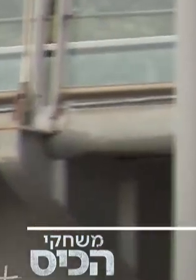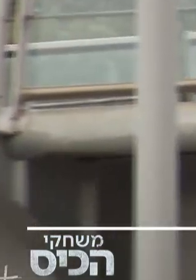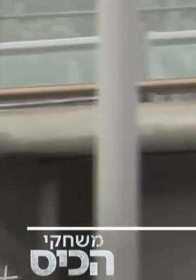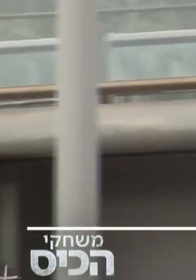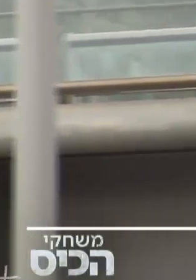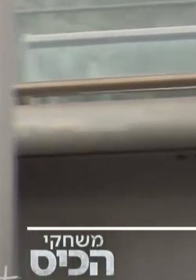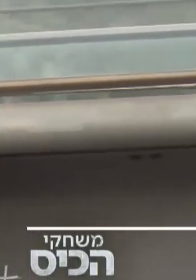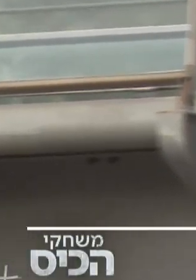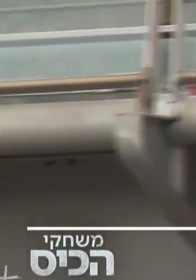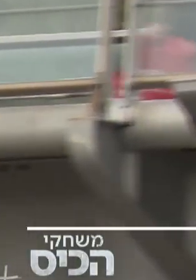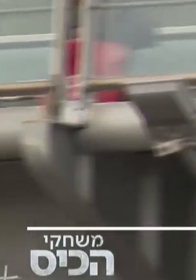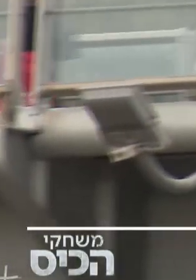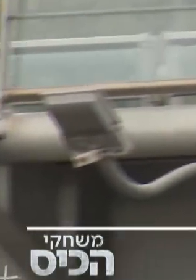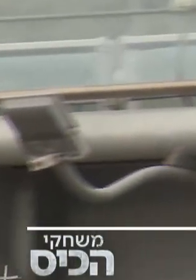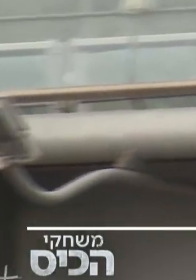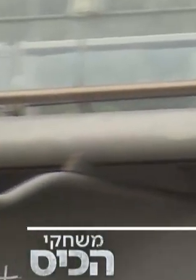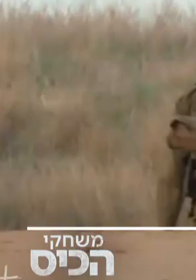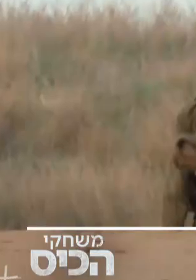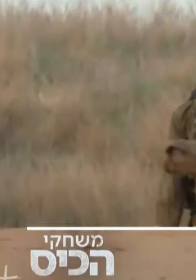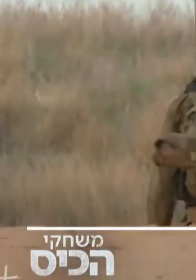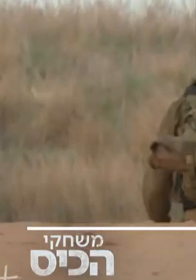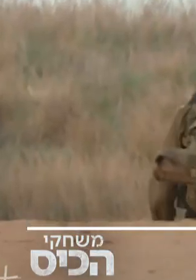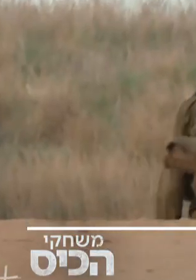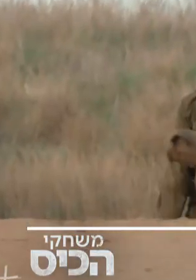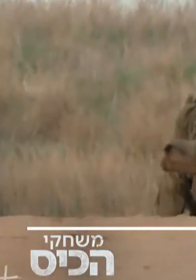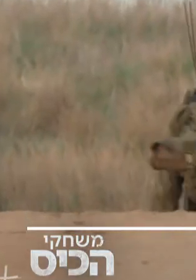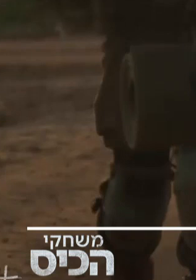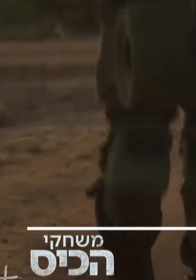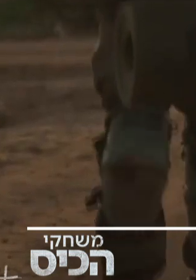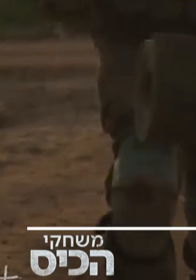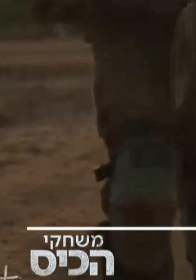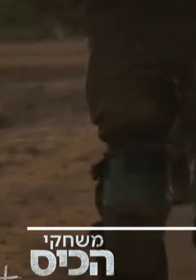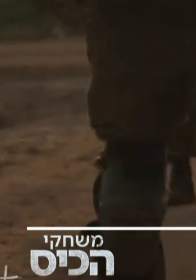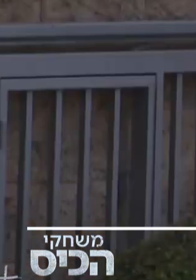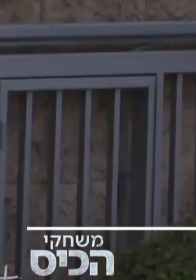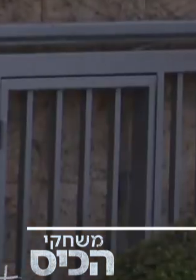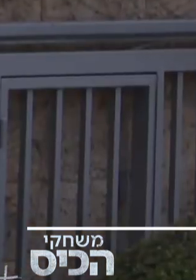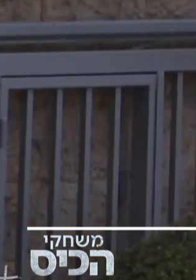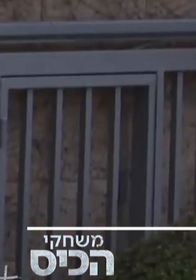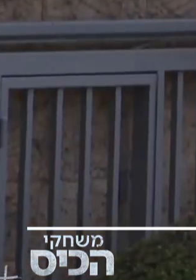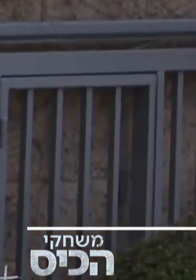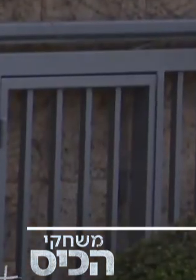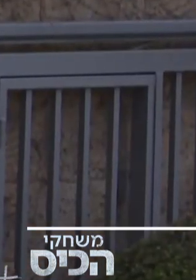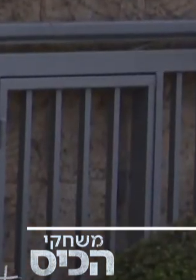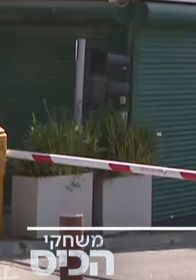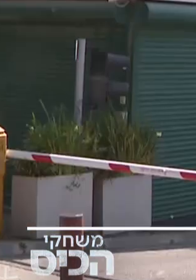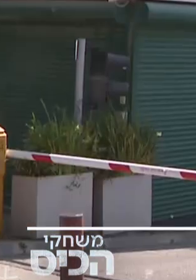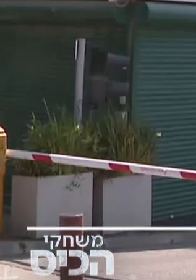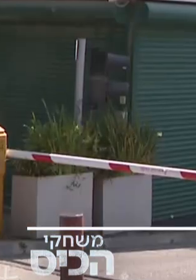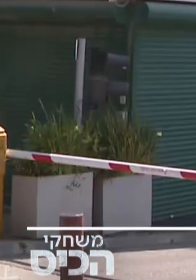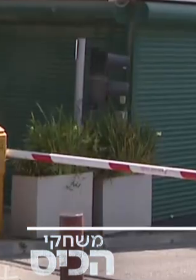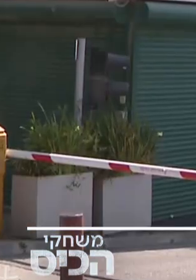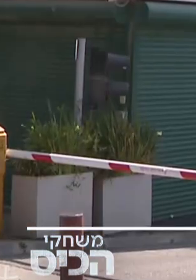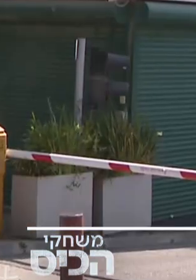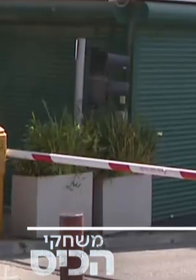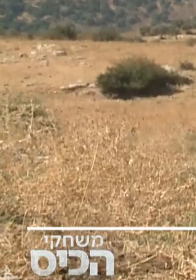שקלים למענק השחרור, מענק ממושך יותר על עבודה מועדפת, וגם אפשרות להכשרות מקצועיות. לקופת המדינה זה יעלה יותר מ